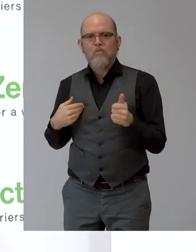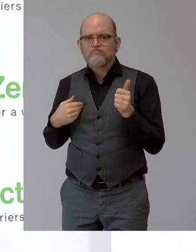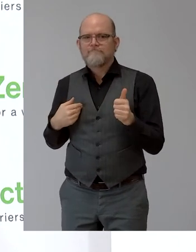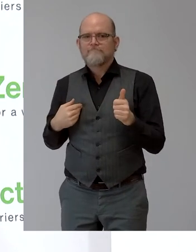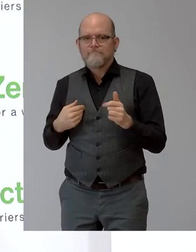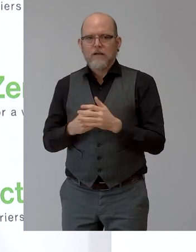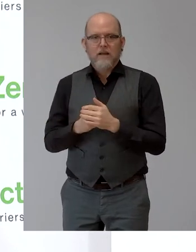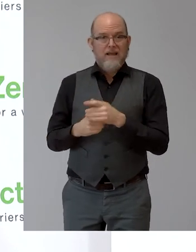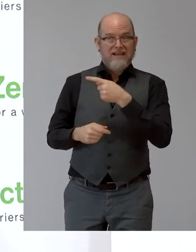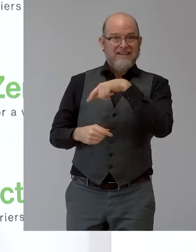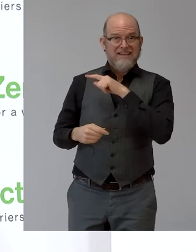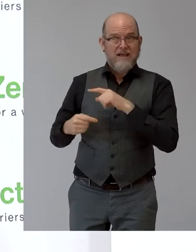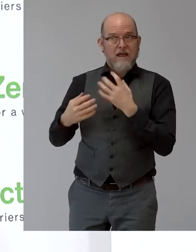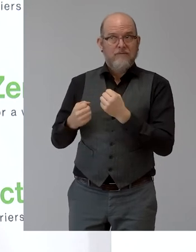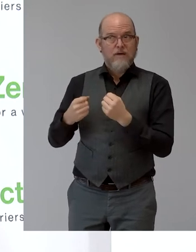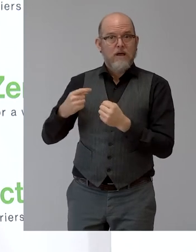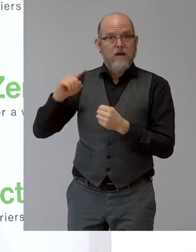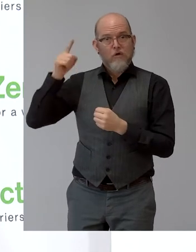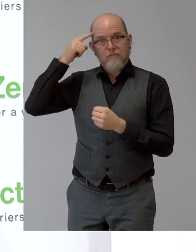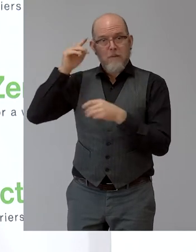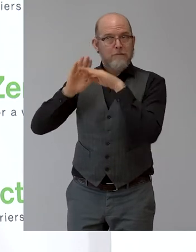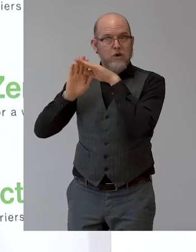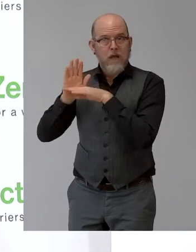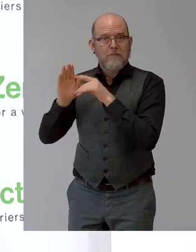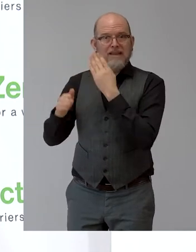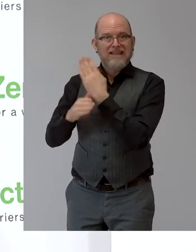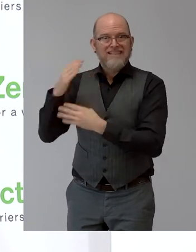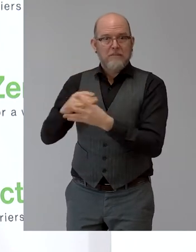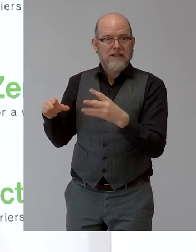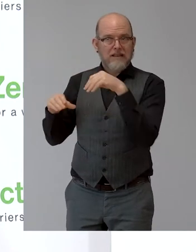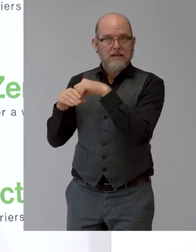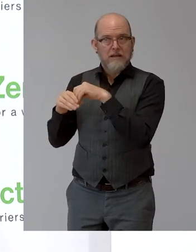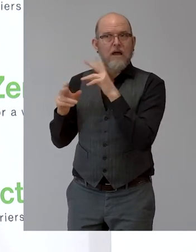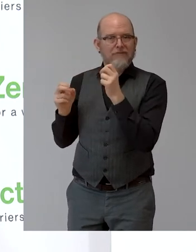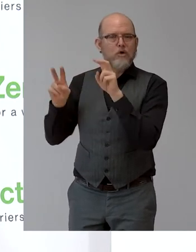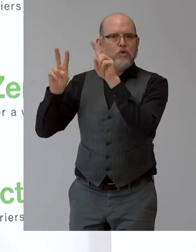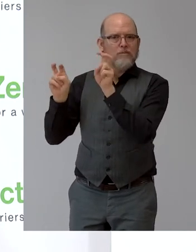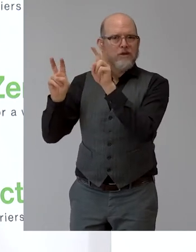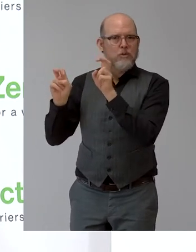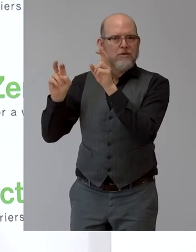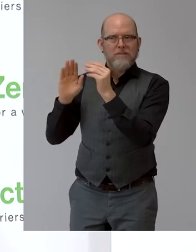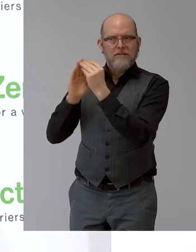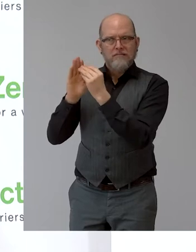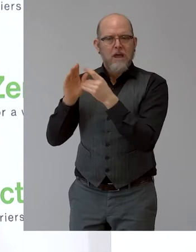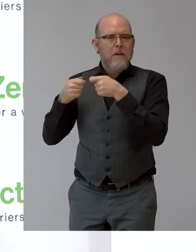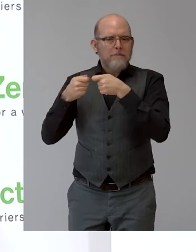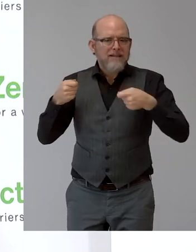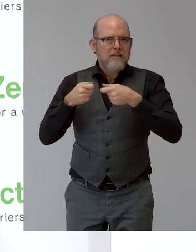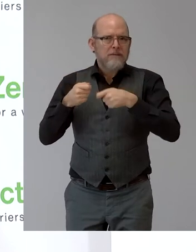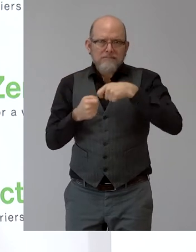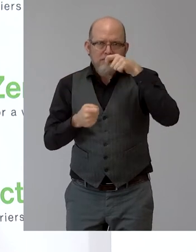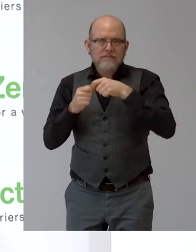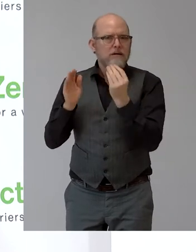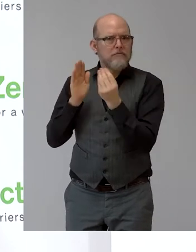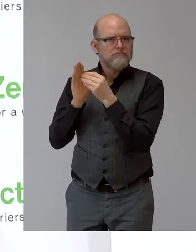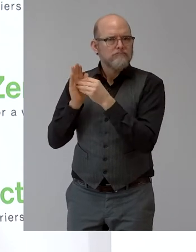Behinderung als Querschnittsmaterie breit abgebildet, hat eine Vielzahl an Maßnahmen in diesem Bereich vorgesehen und auch der Herr